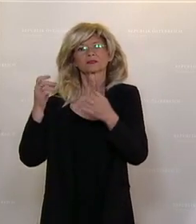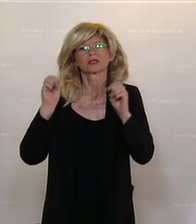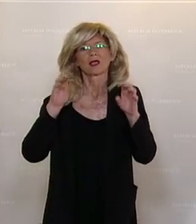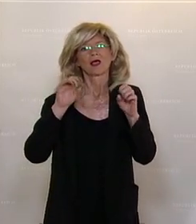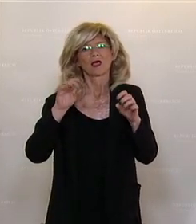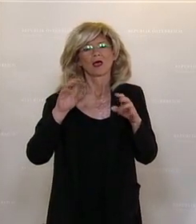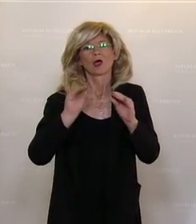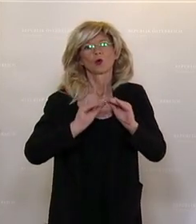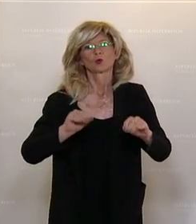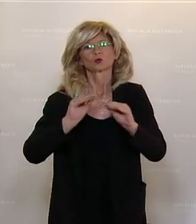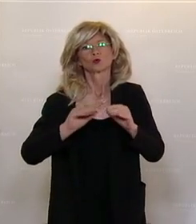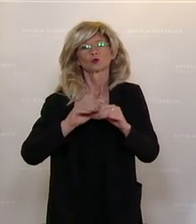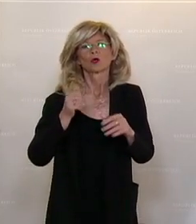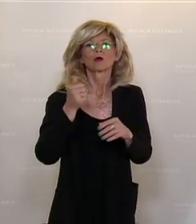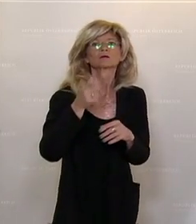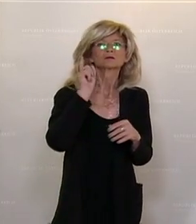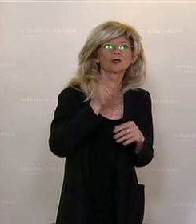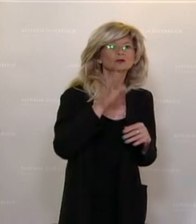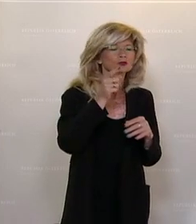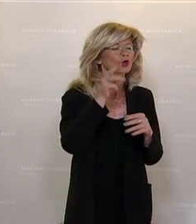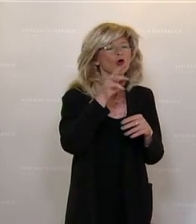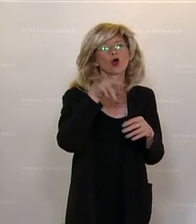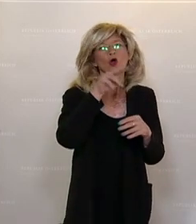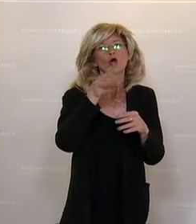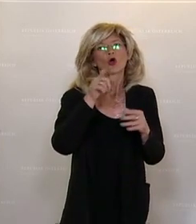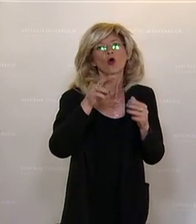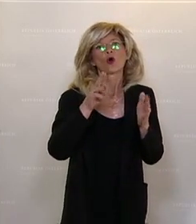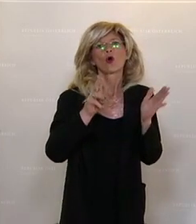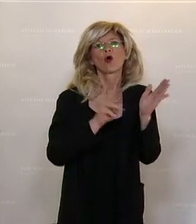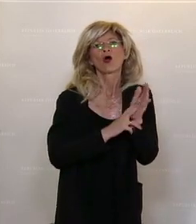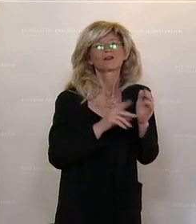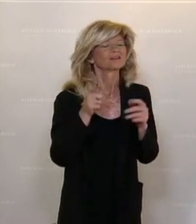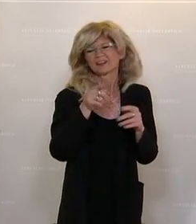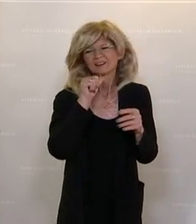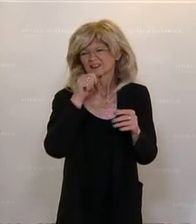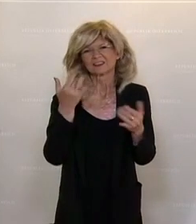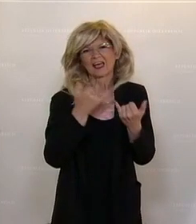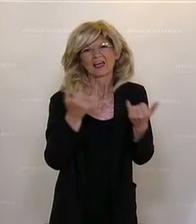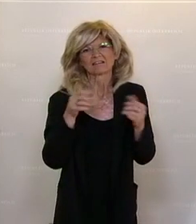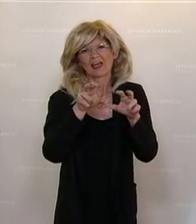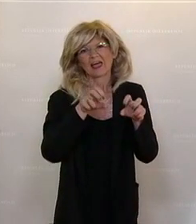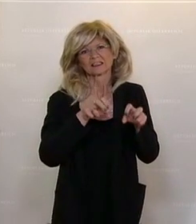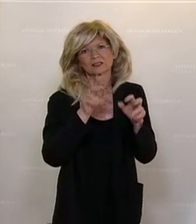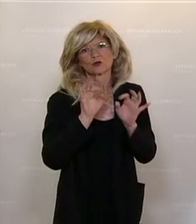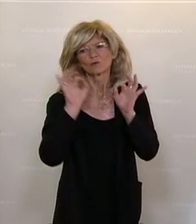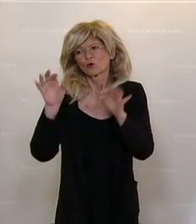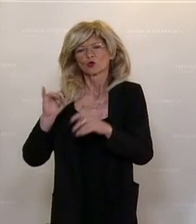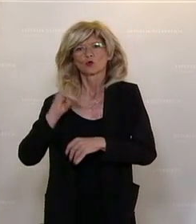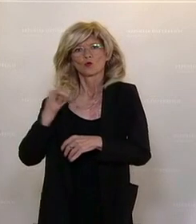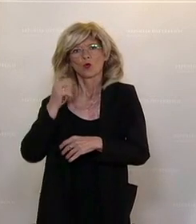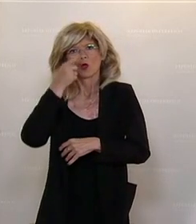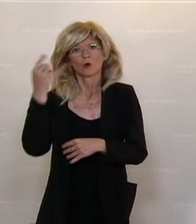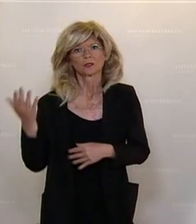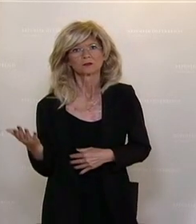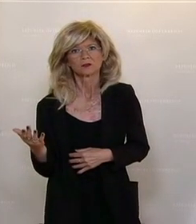1.800 Euro netto verdienen. Und das sind keine Anreize für junge Leute, Herr Bundesminister, weil da wird jeder dann irgendwann